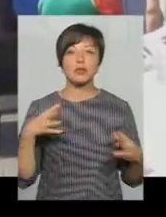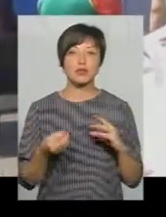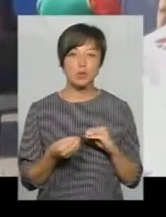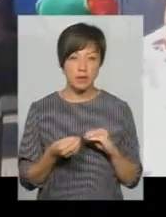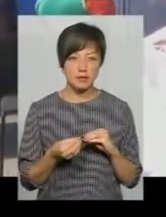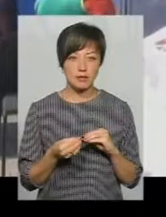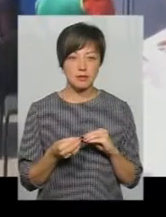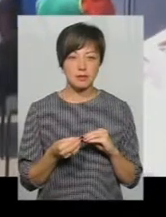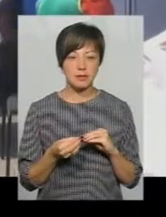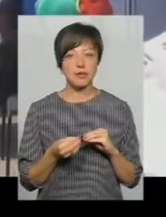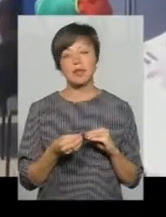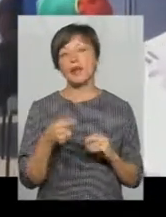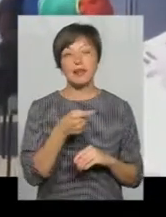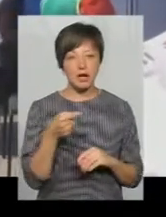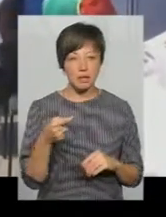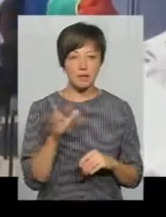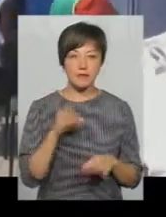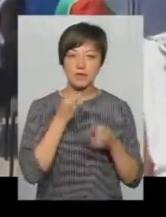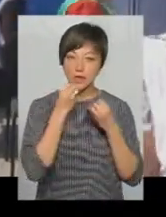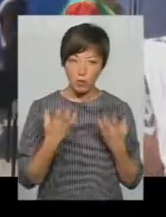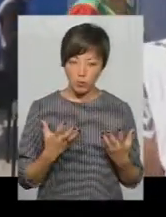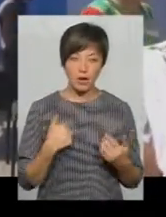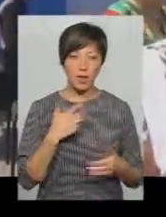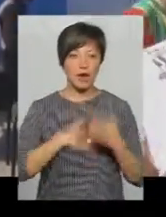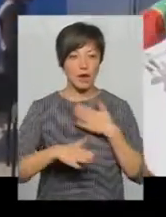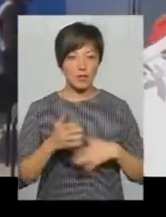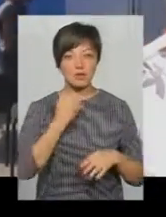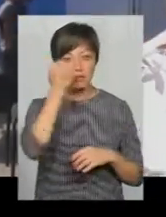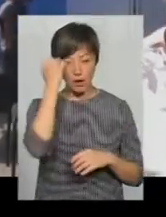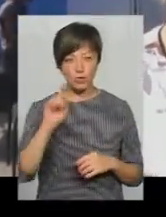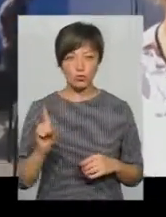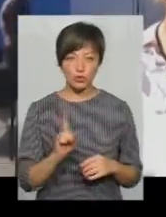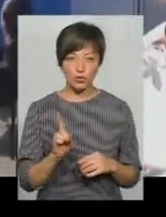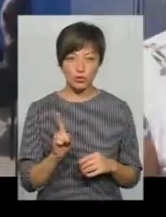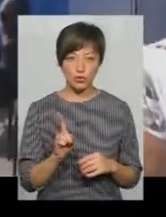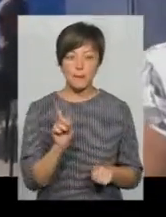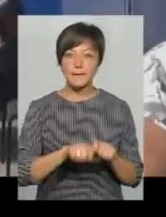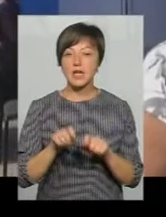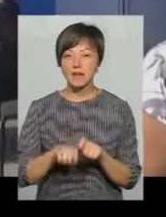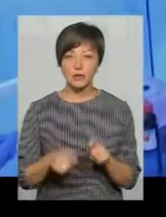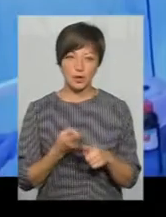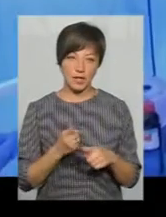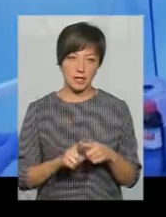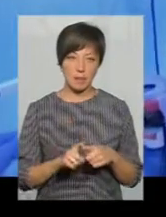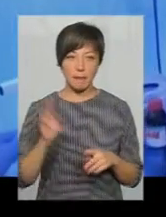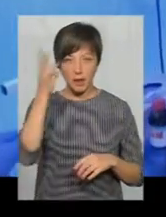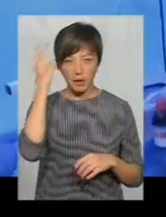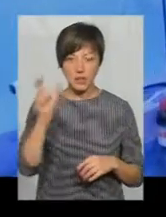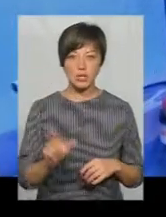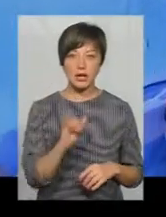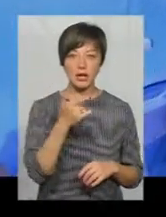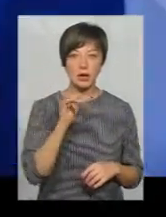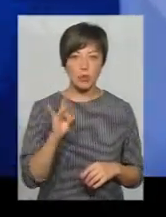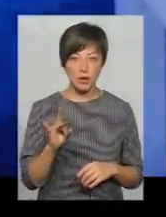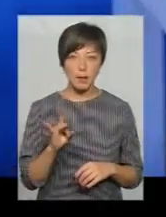негативний, тобто все добре. Я цьому рада і дякую, що провірили хоч на це. Хмельничанин Ігор